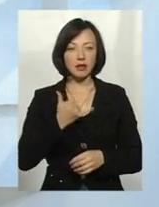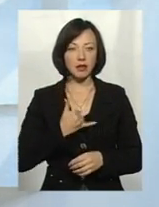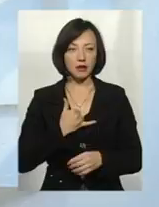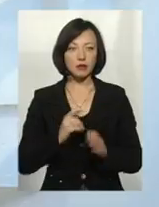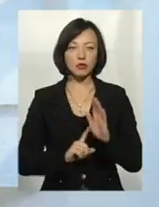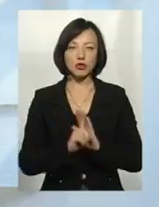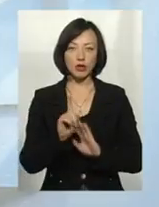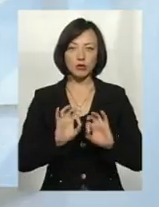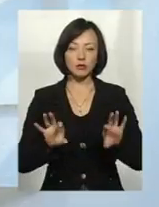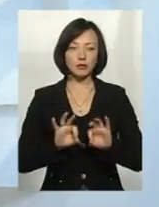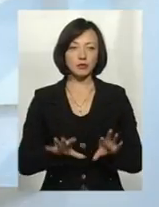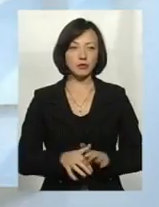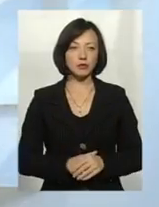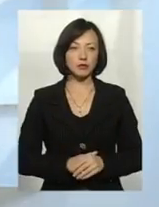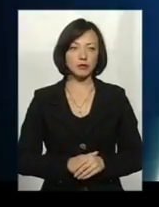Але спочатку пролог.